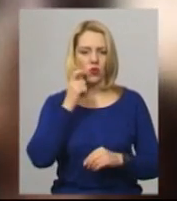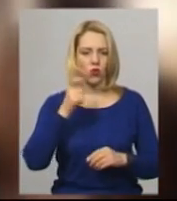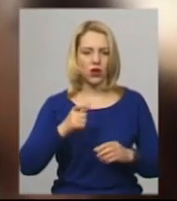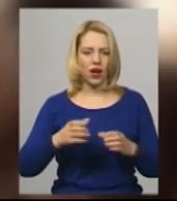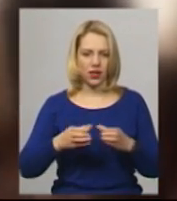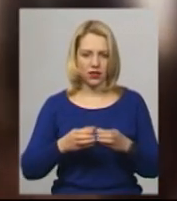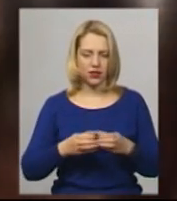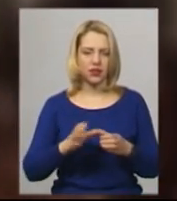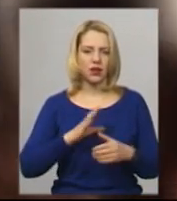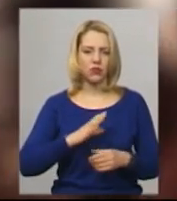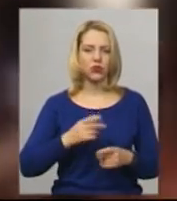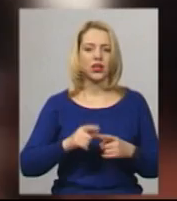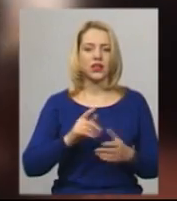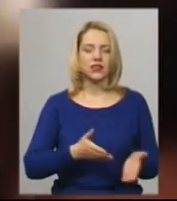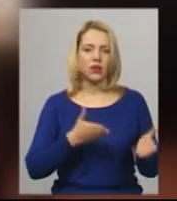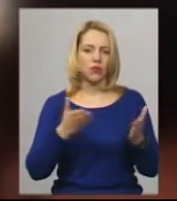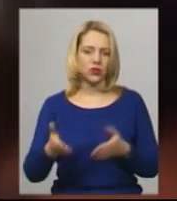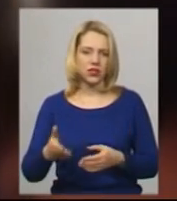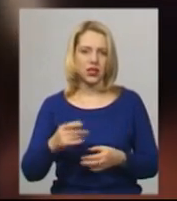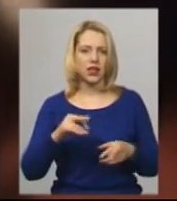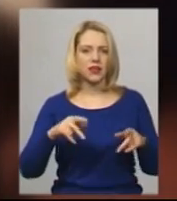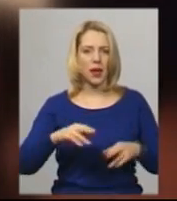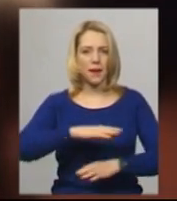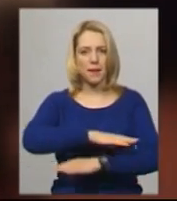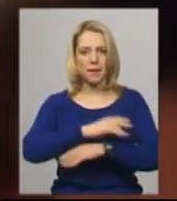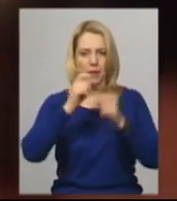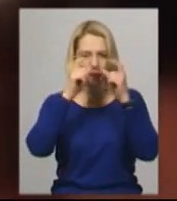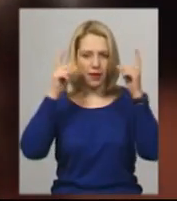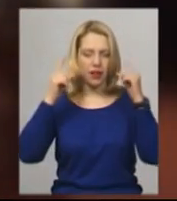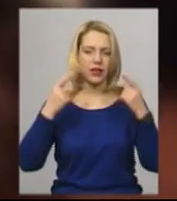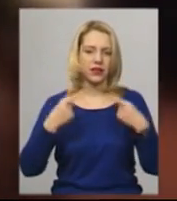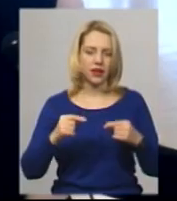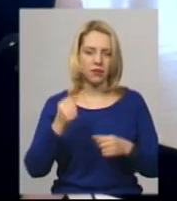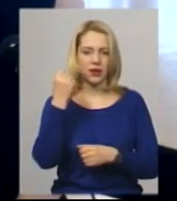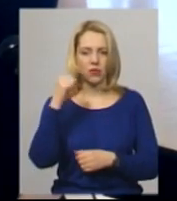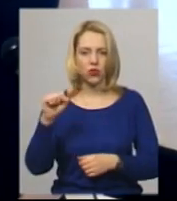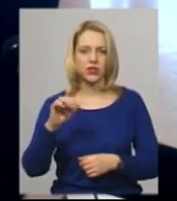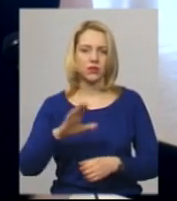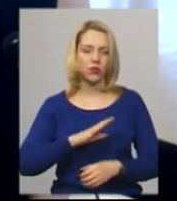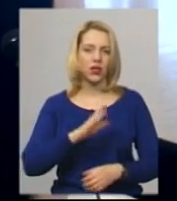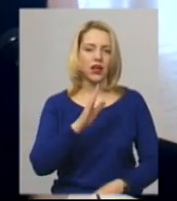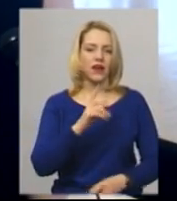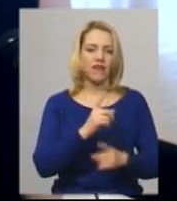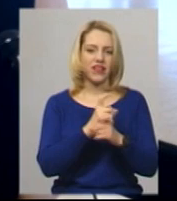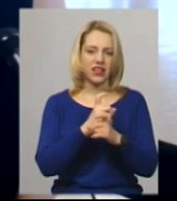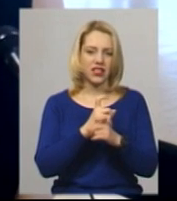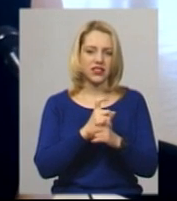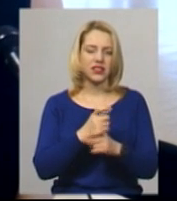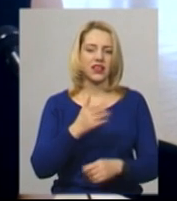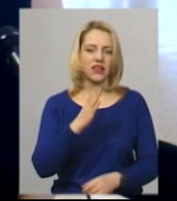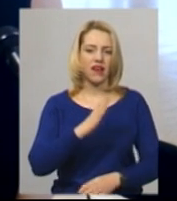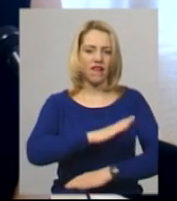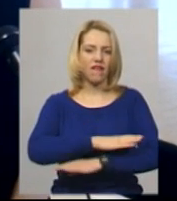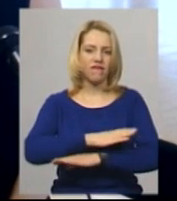танцюристів запросили на віденський бал у палац, де переможці змагання разом із іншими танцювали віденський вальс. Там грав оркестр, мені дуже